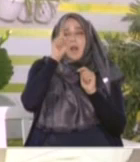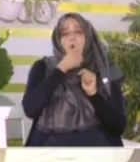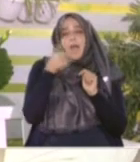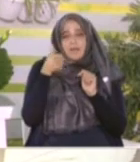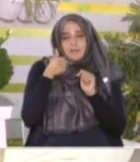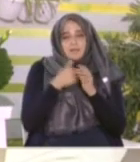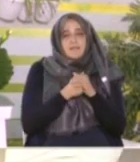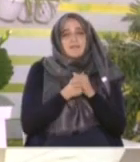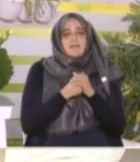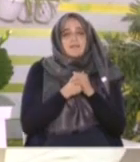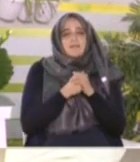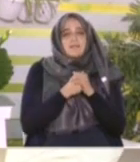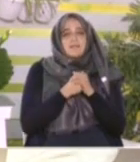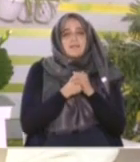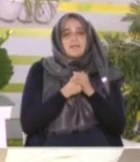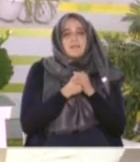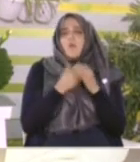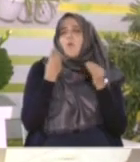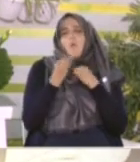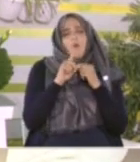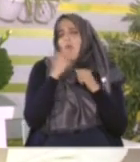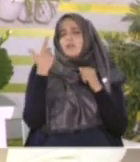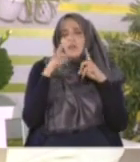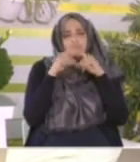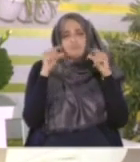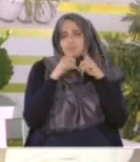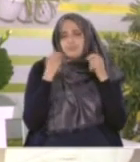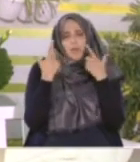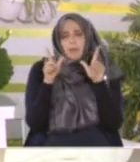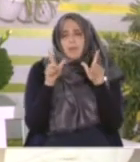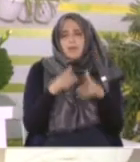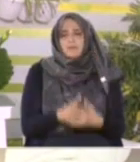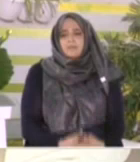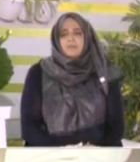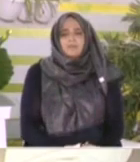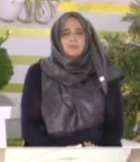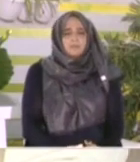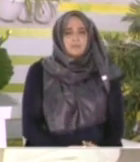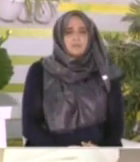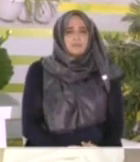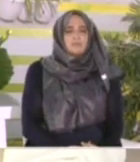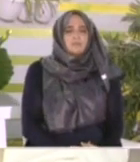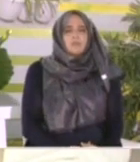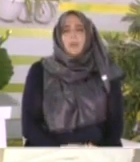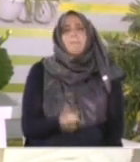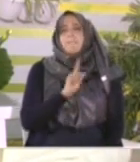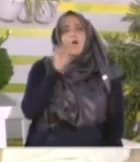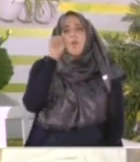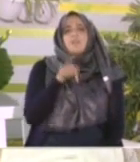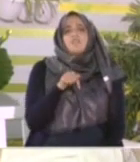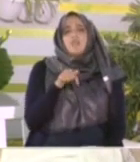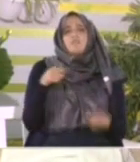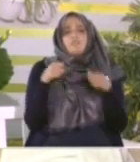صورة الإخلاص أو أي قرآن آخر يعني آيات يقرؤها أي آيات ليس شرطا أن